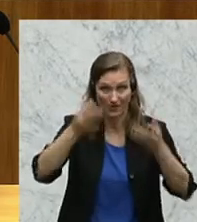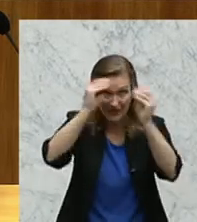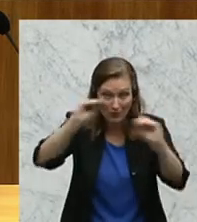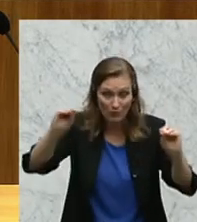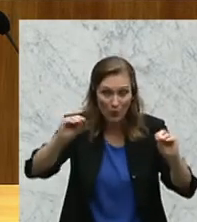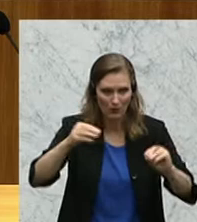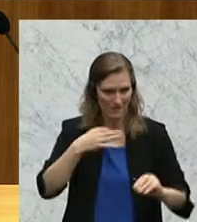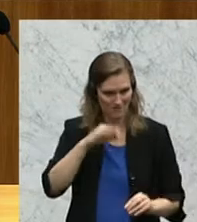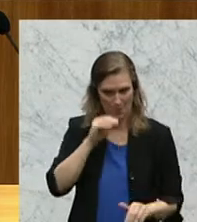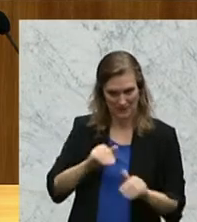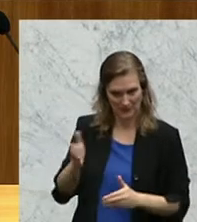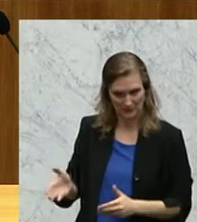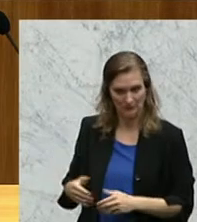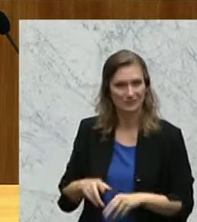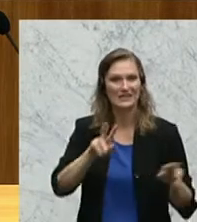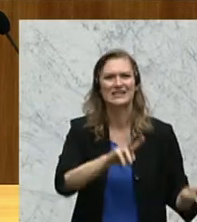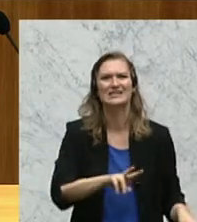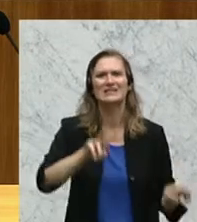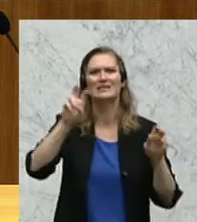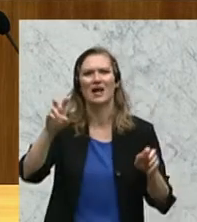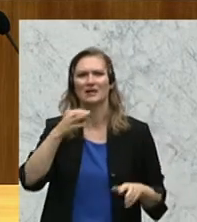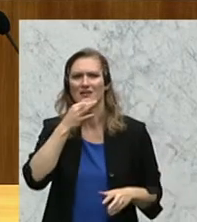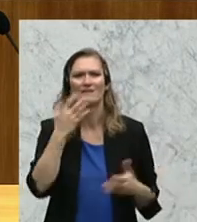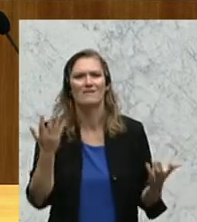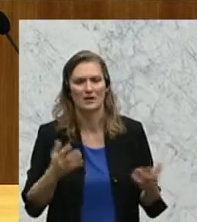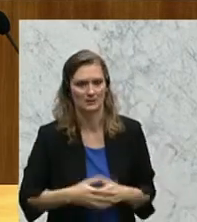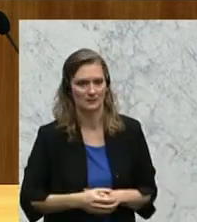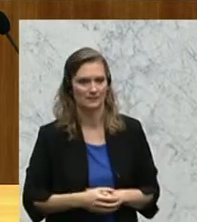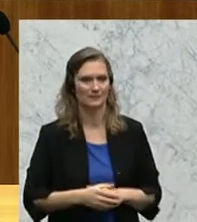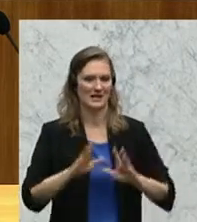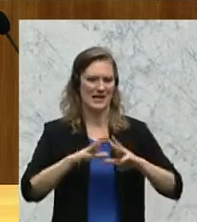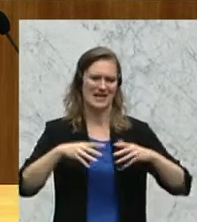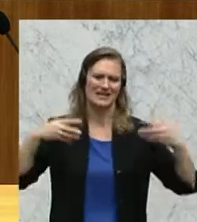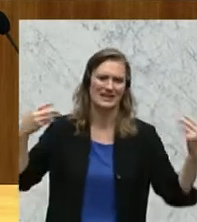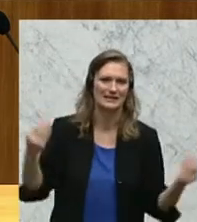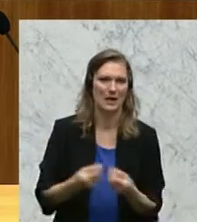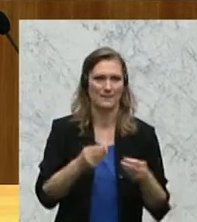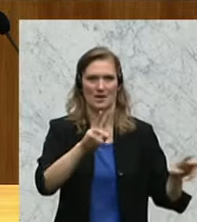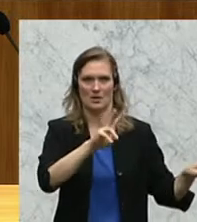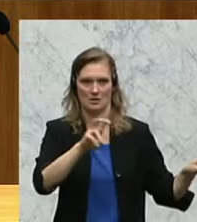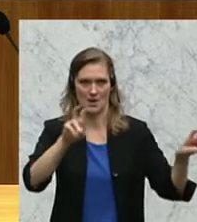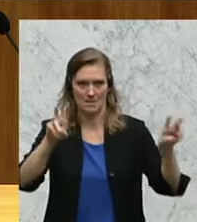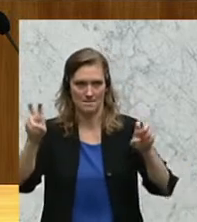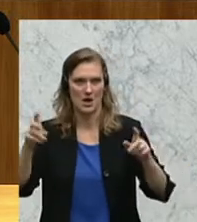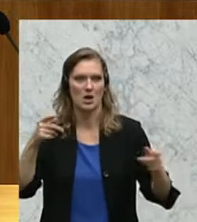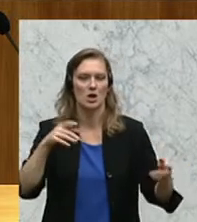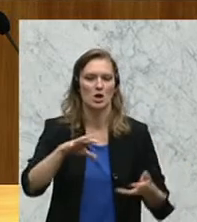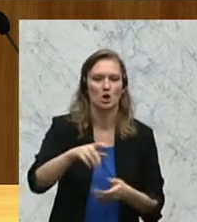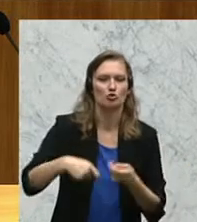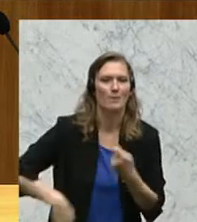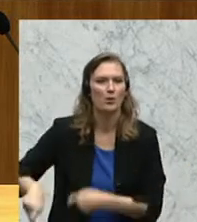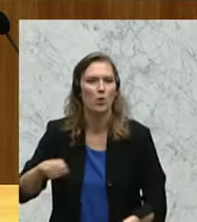Bundesministerin, und ich zitiere wörtlich. Da die gesamte Causa, das ist die Causa rund um die Spekulationsverluste